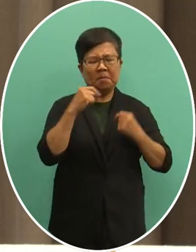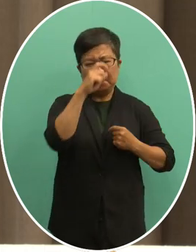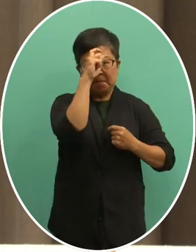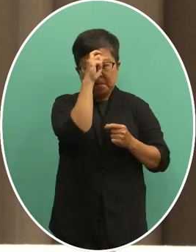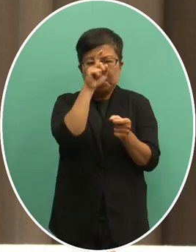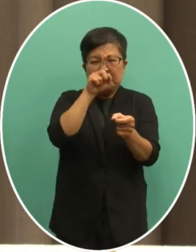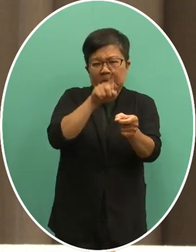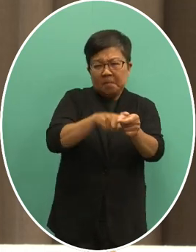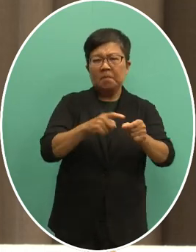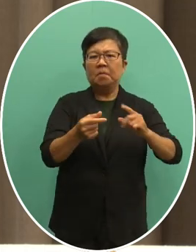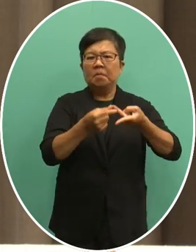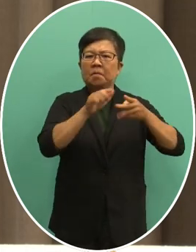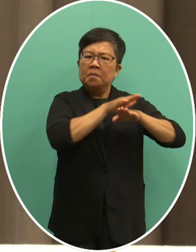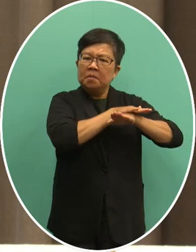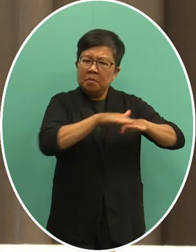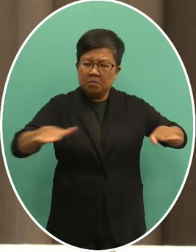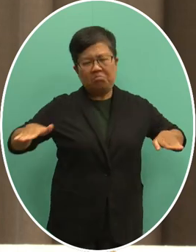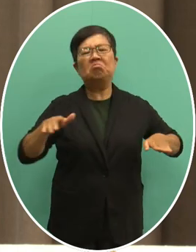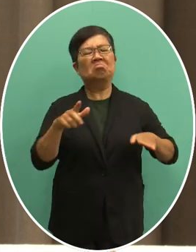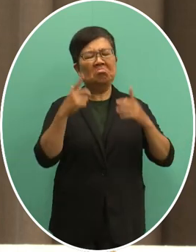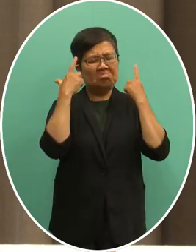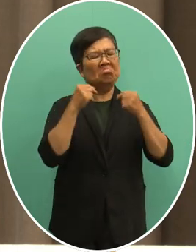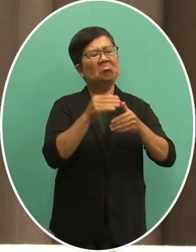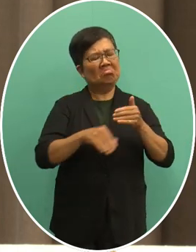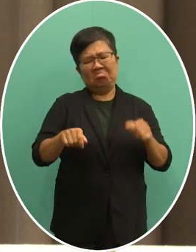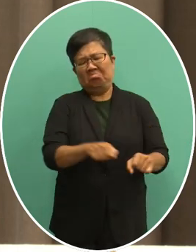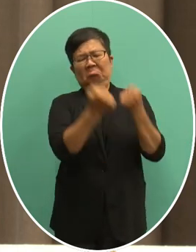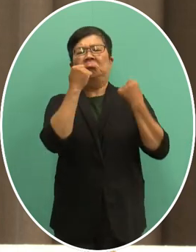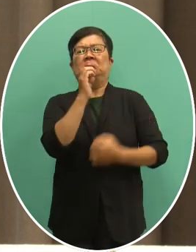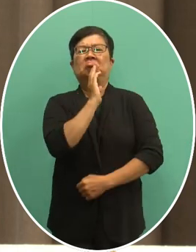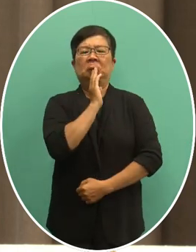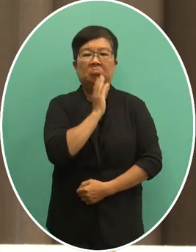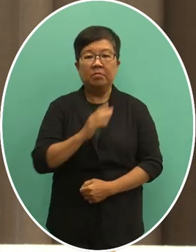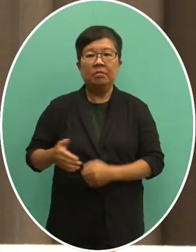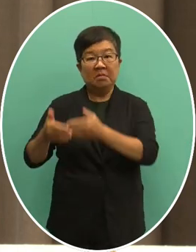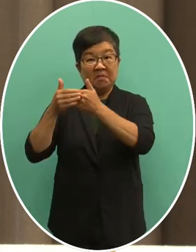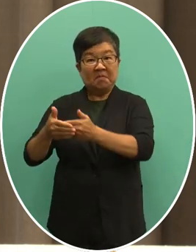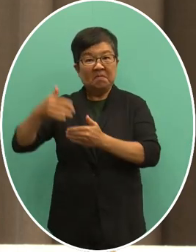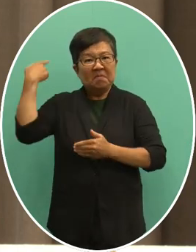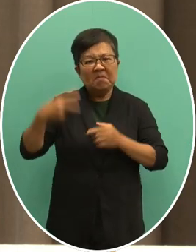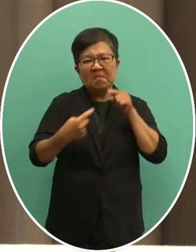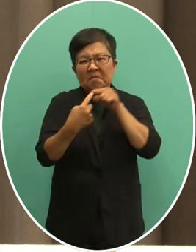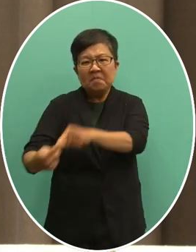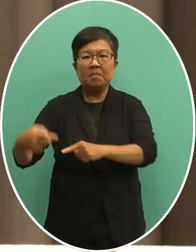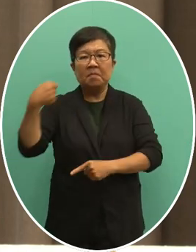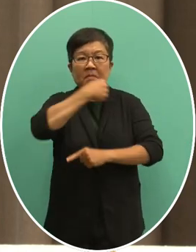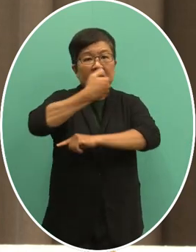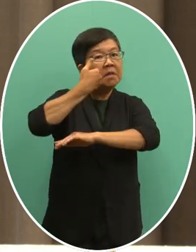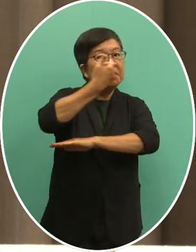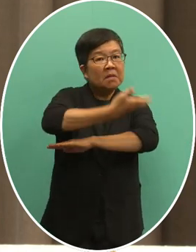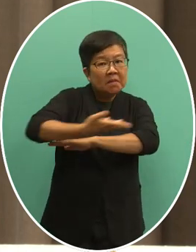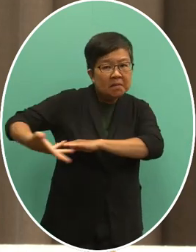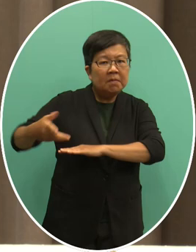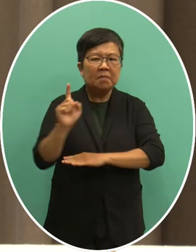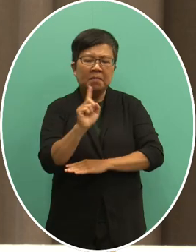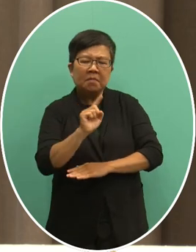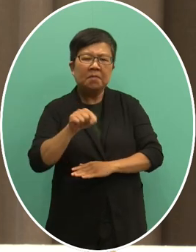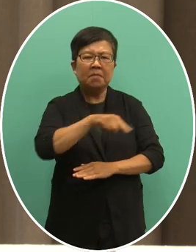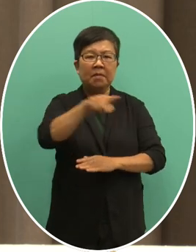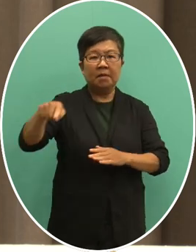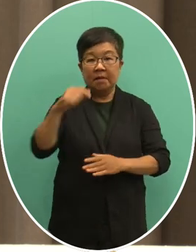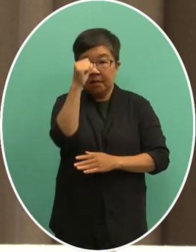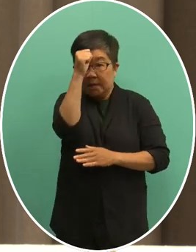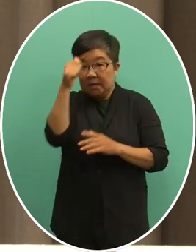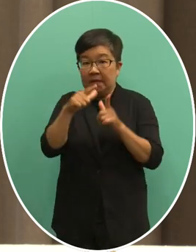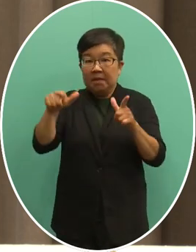平解决国际争端的原则而中国持续在台海以及印太区域的